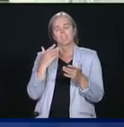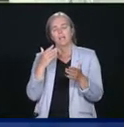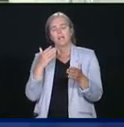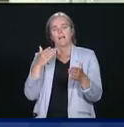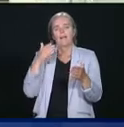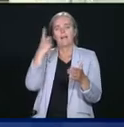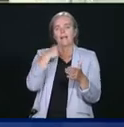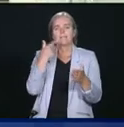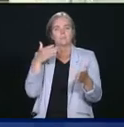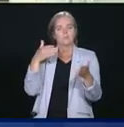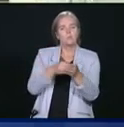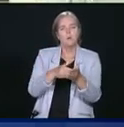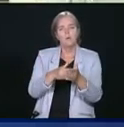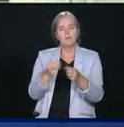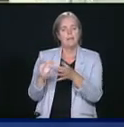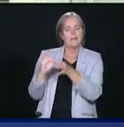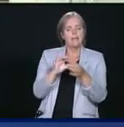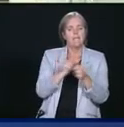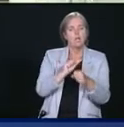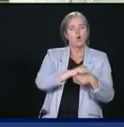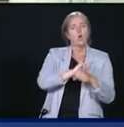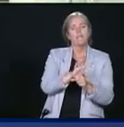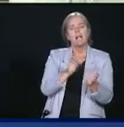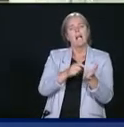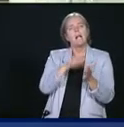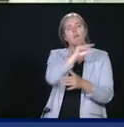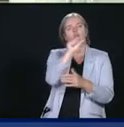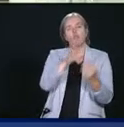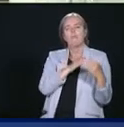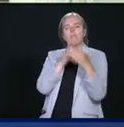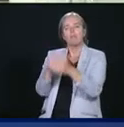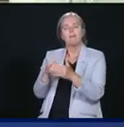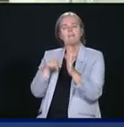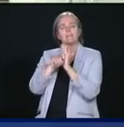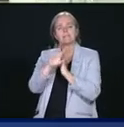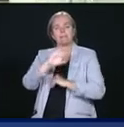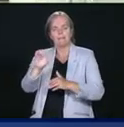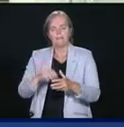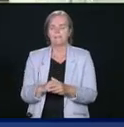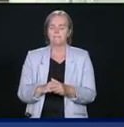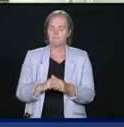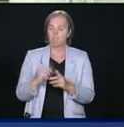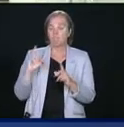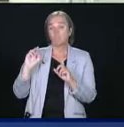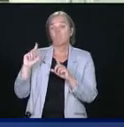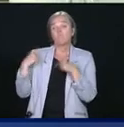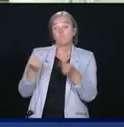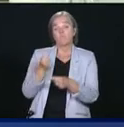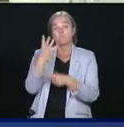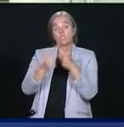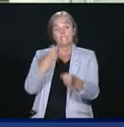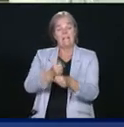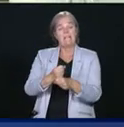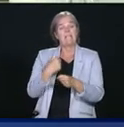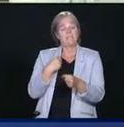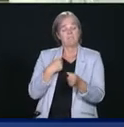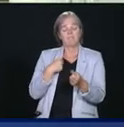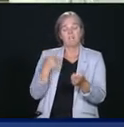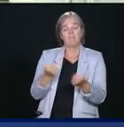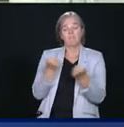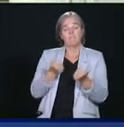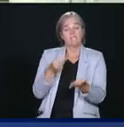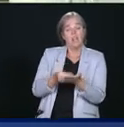Réponse, nous avons investi des millions de dollars au cours des dernières années pour que les statistiques récoltées par Statistique Canada